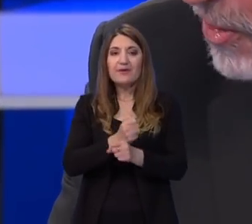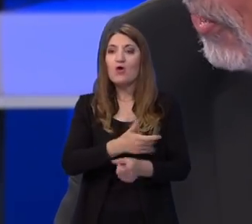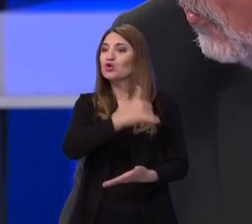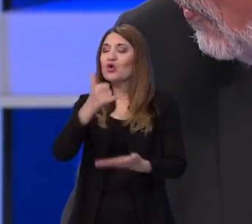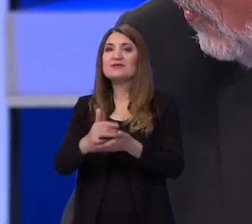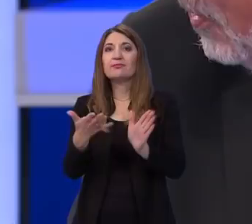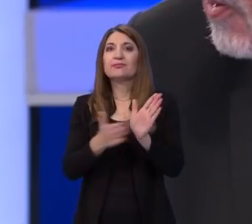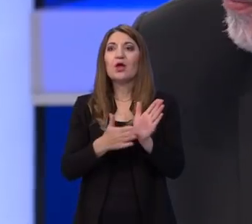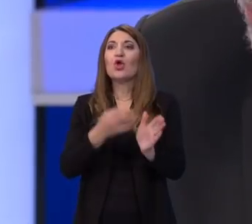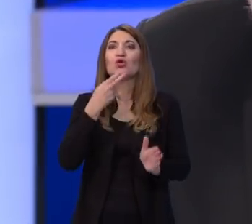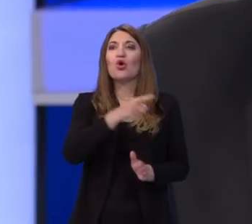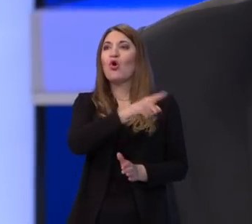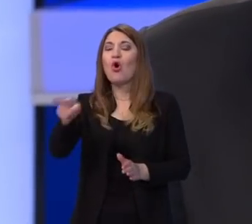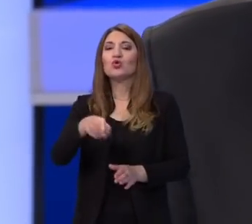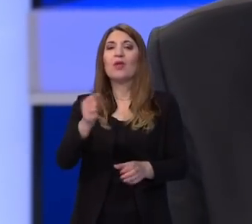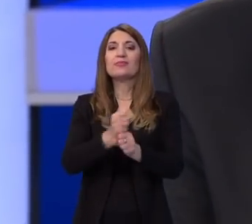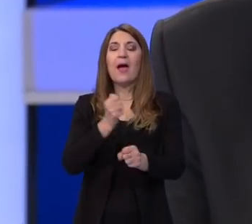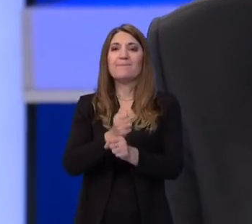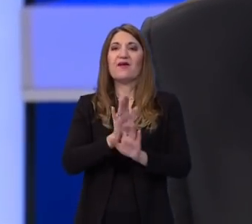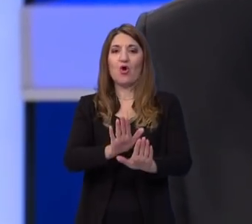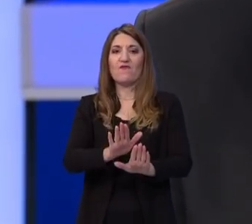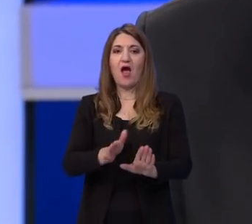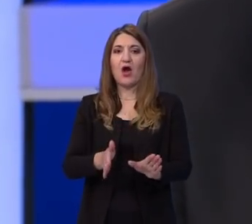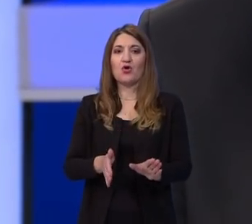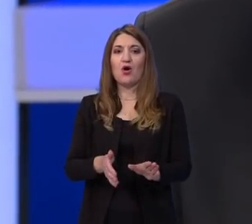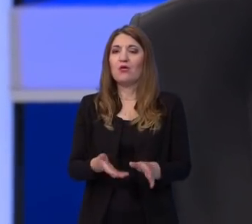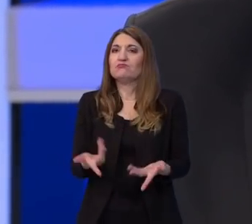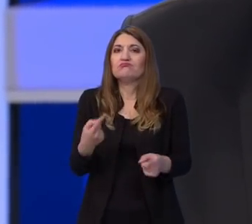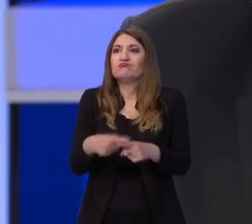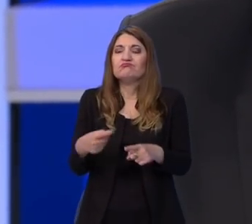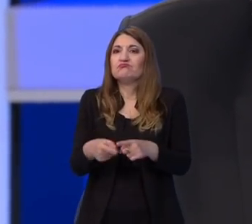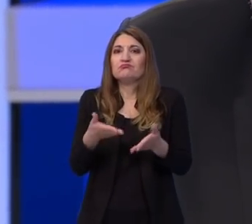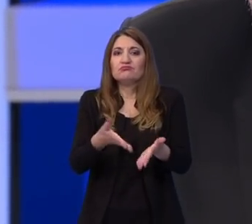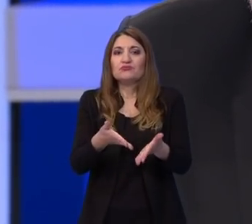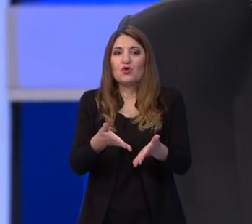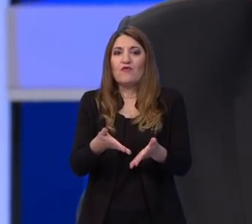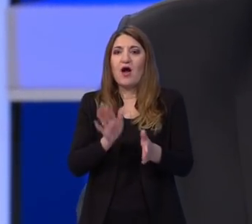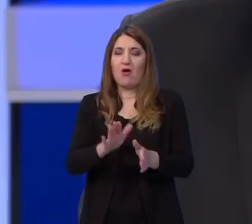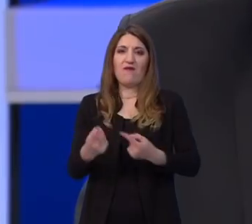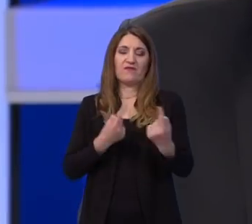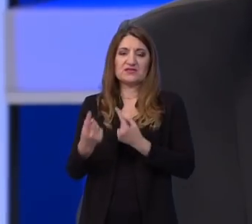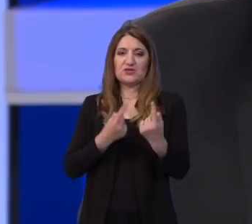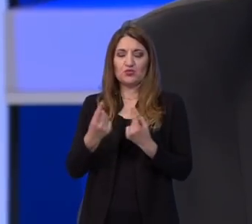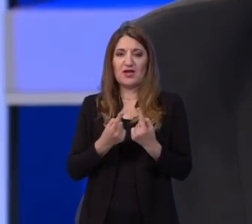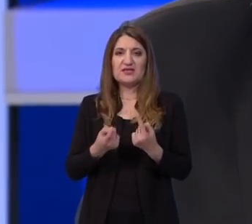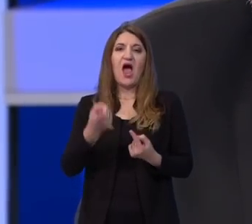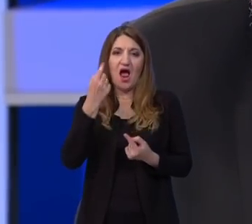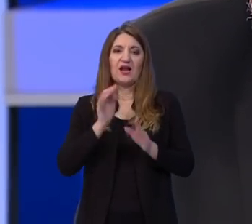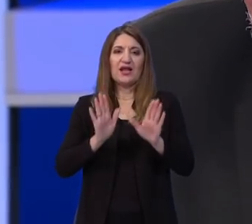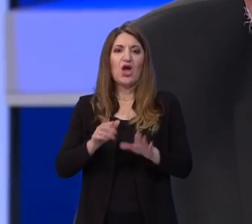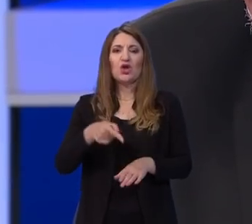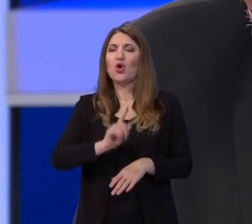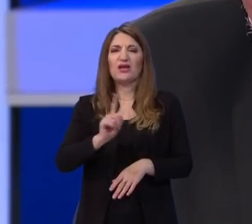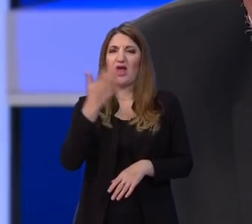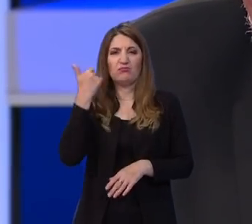danas nije dokazano ko je bio uzrok tom toj situaciji. Ali, ok, to